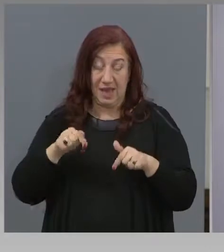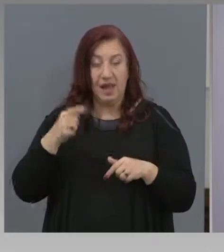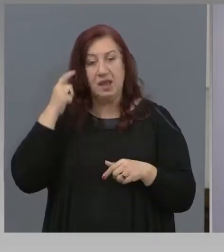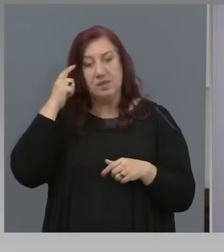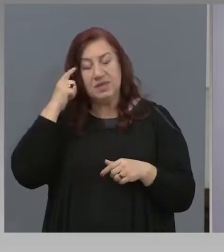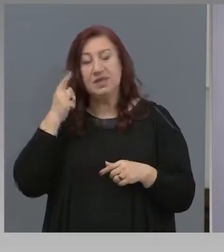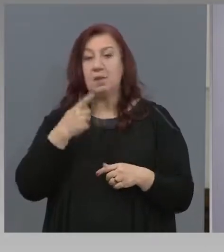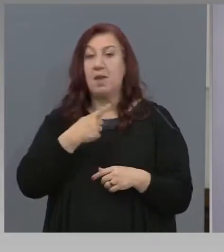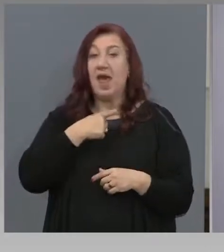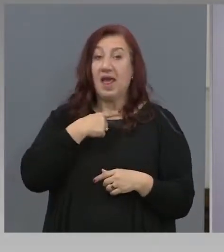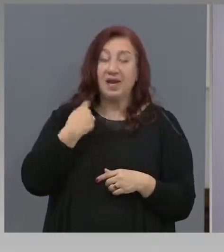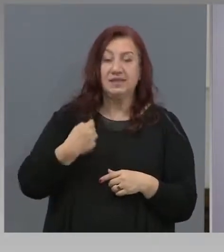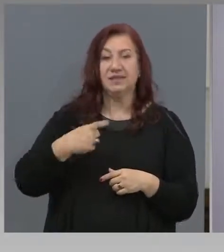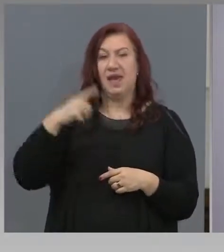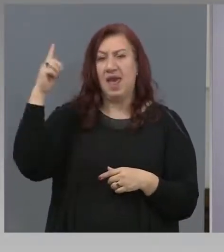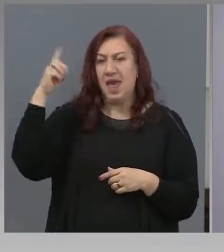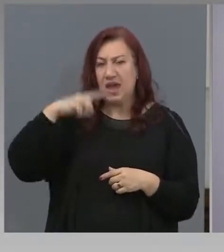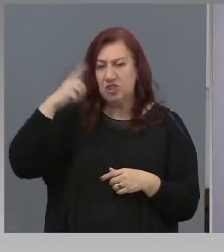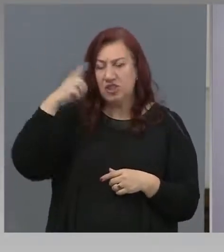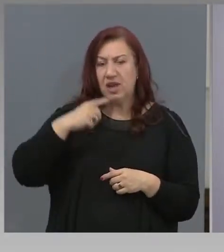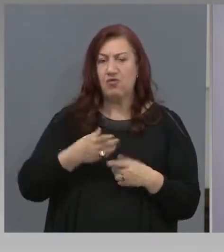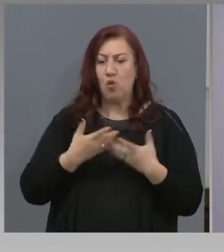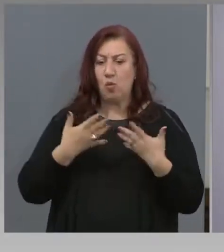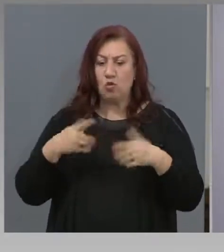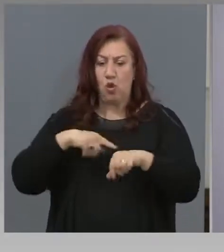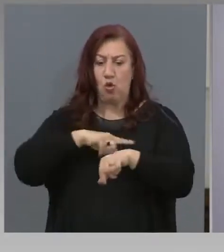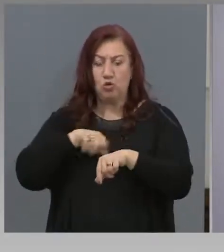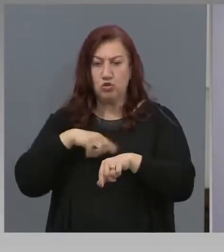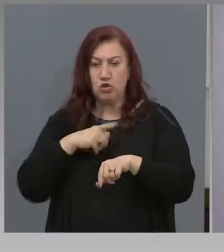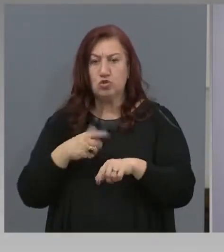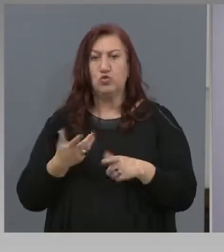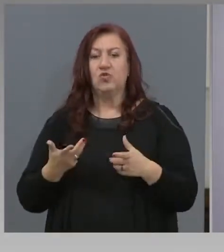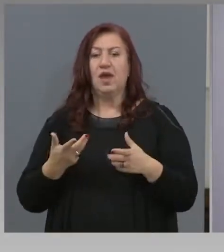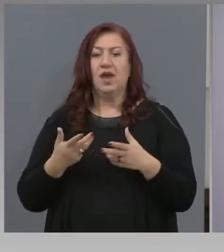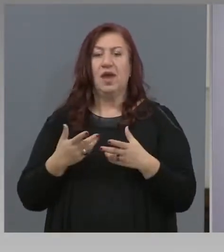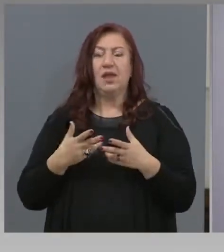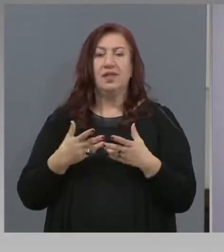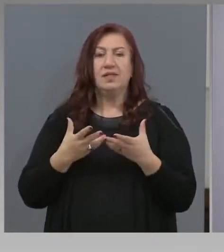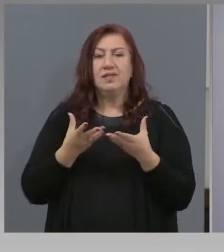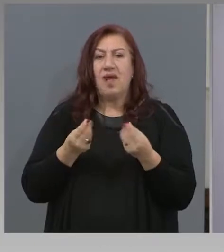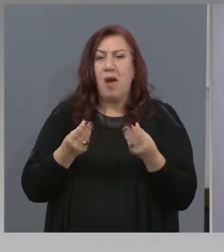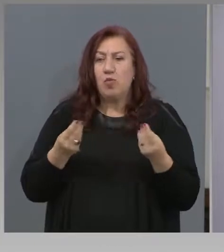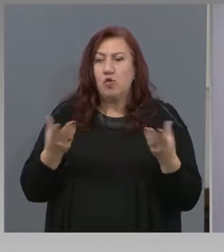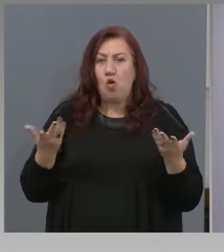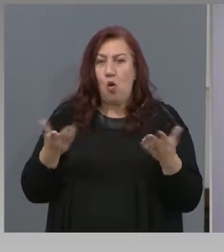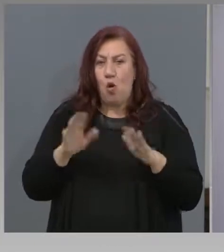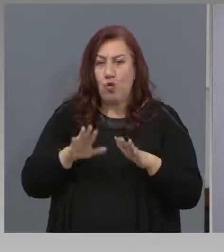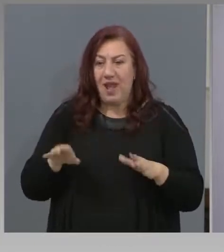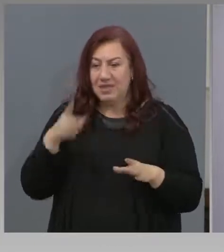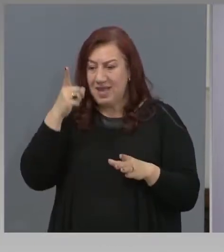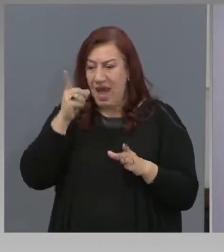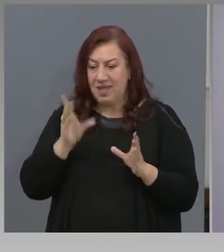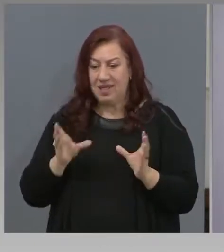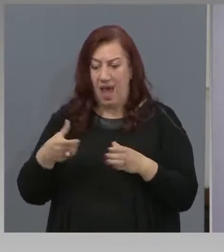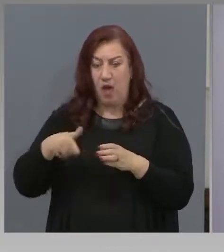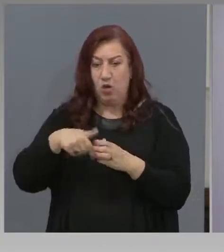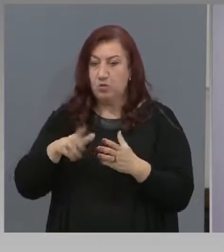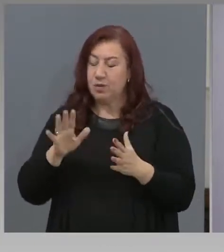рискът от ежедневно многочасово взаимодействие на множество деца в група е